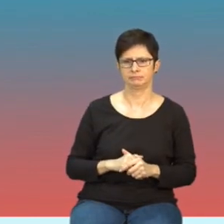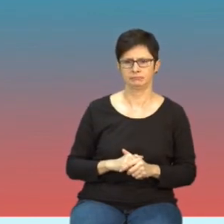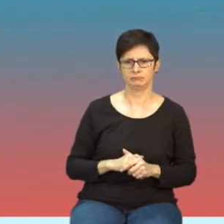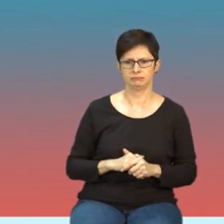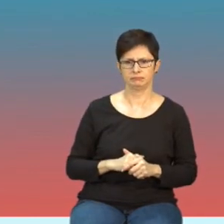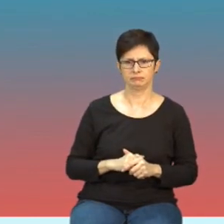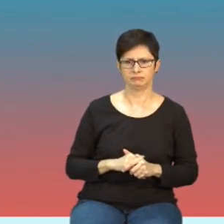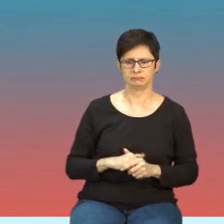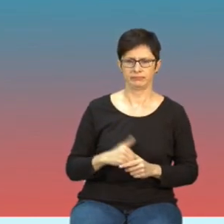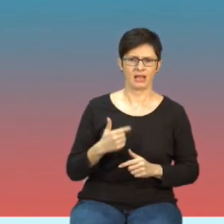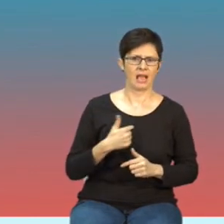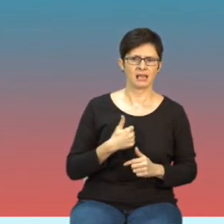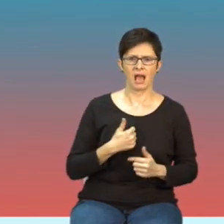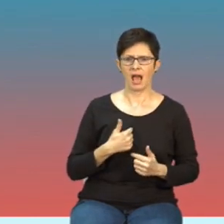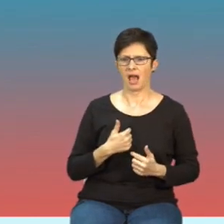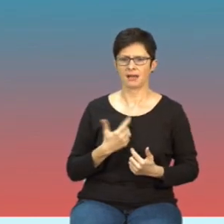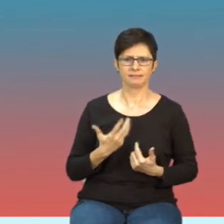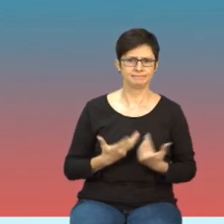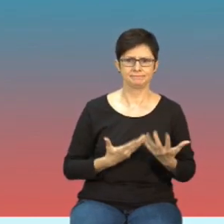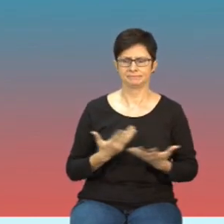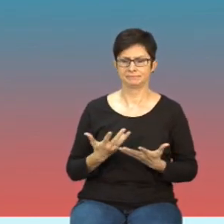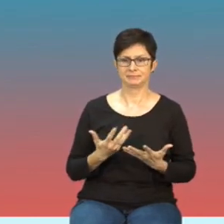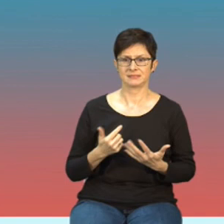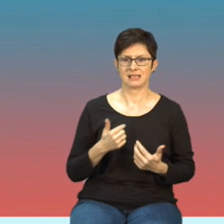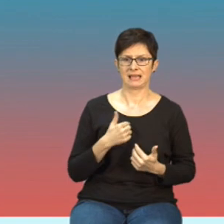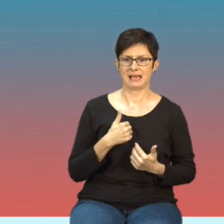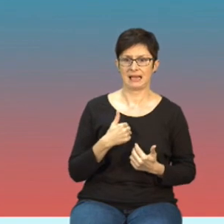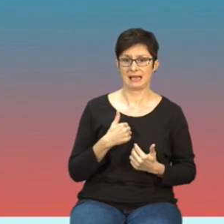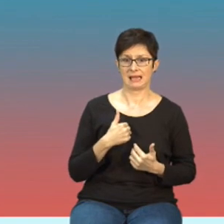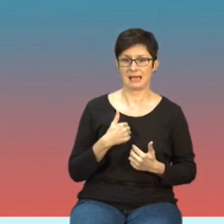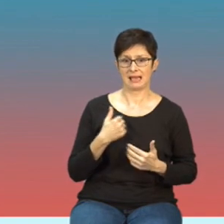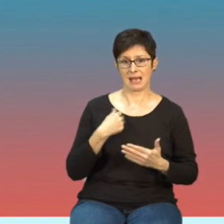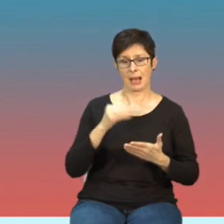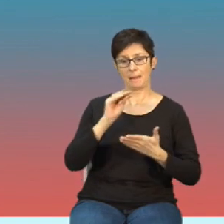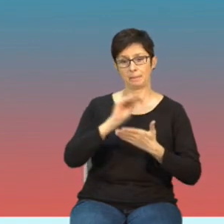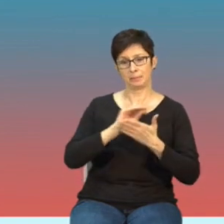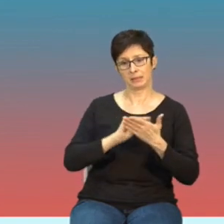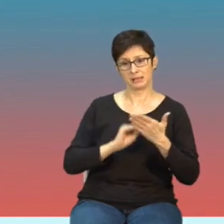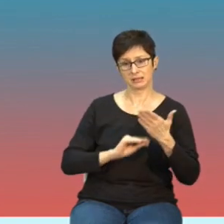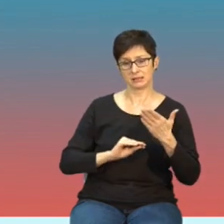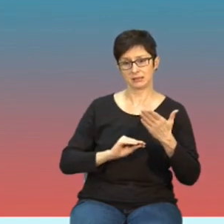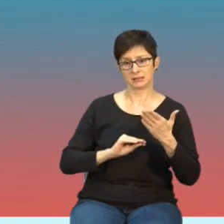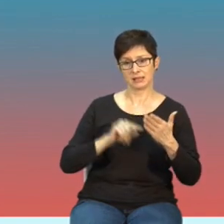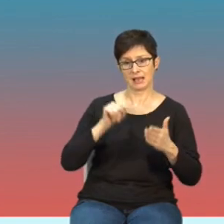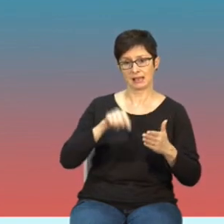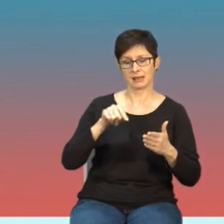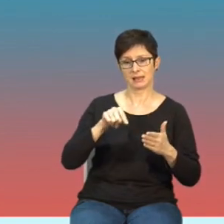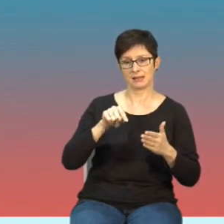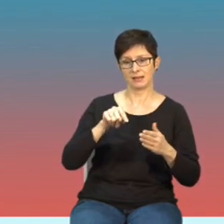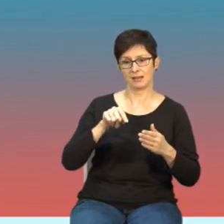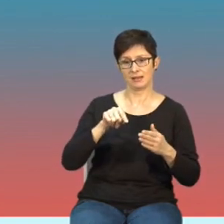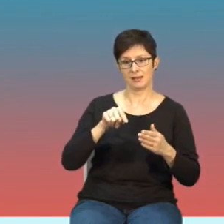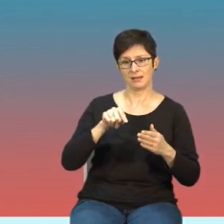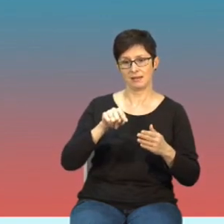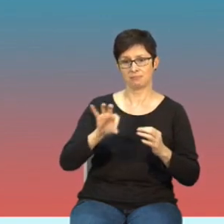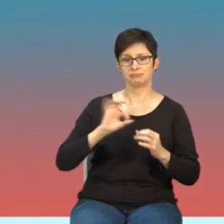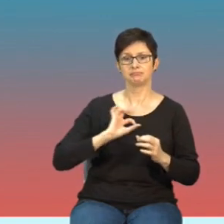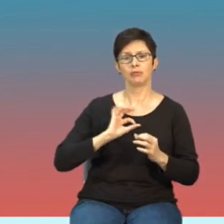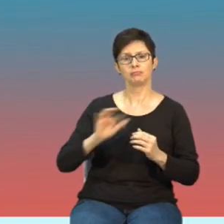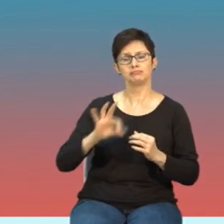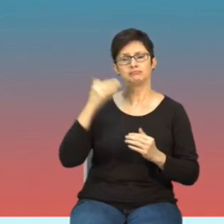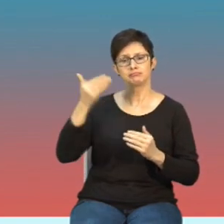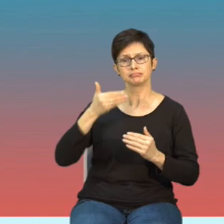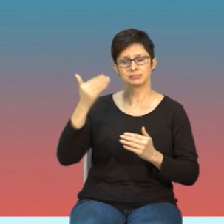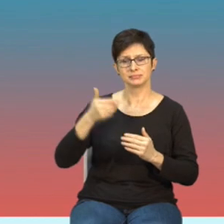ja no założyłem sobie kiedy pisałem tą publikację znaczy ten ten ten swój referat